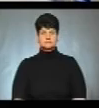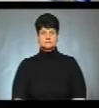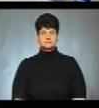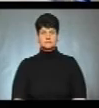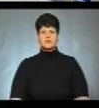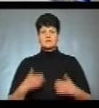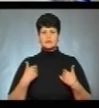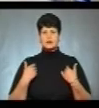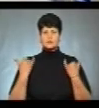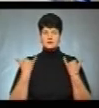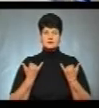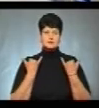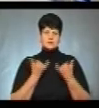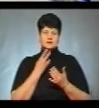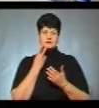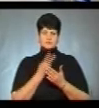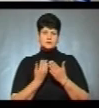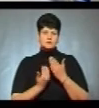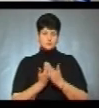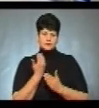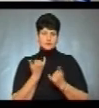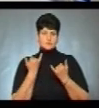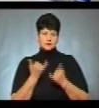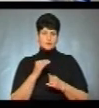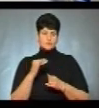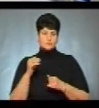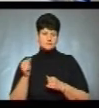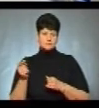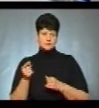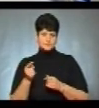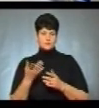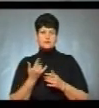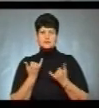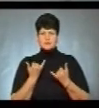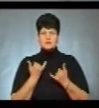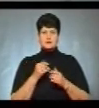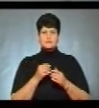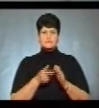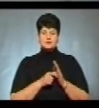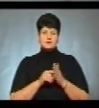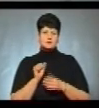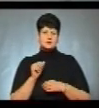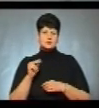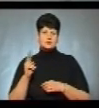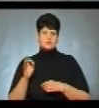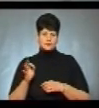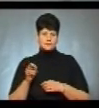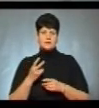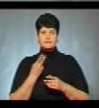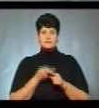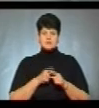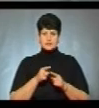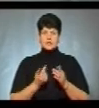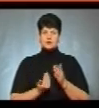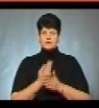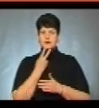Вітаю всіх, хто ще не приєднався до нас. Новини в ефірі телеканалу ЮА Тернопіль у студії Анастасія Чечко. І у цьому випуску дивіться про таке.